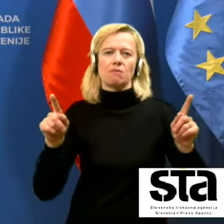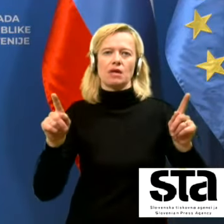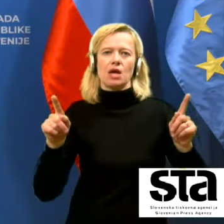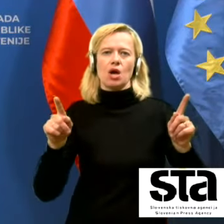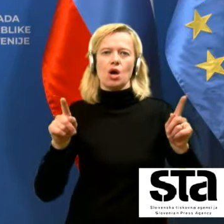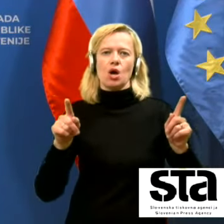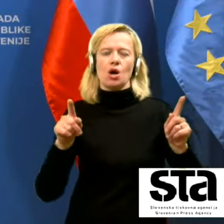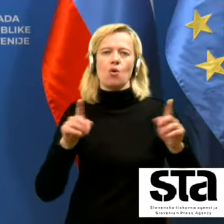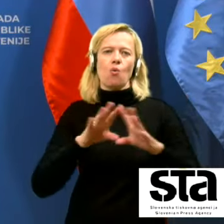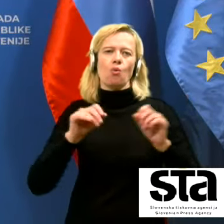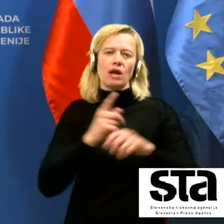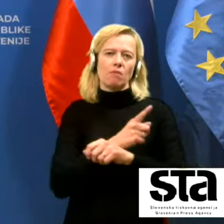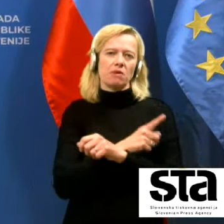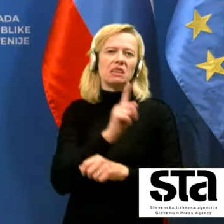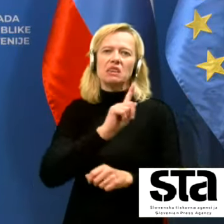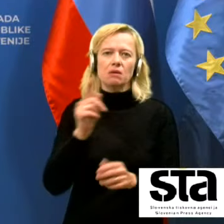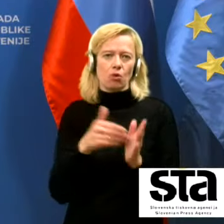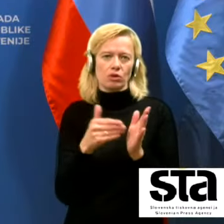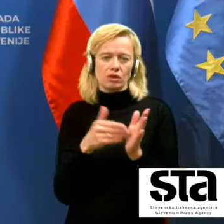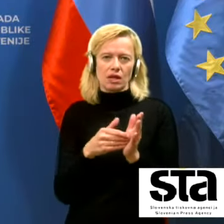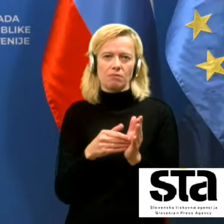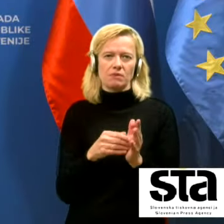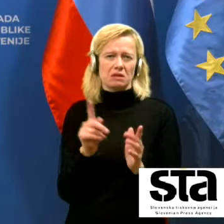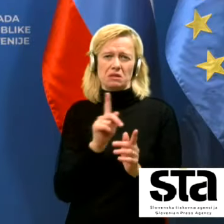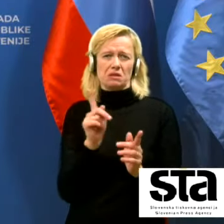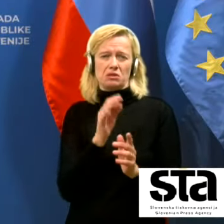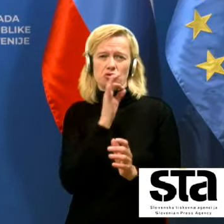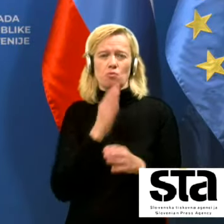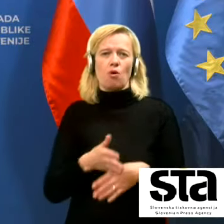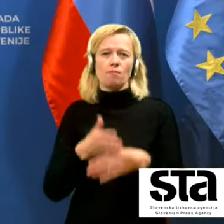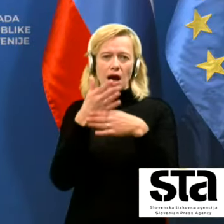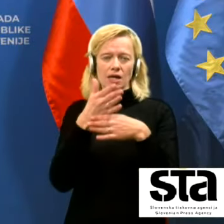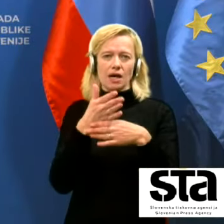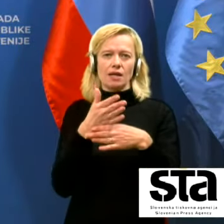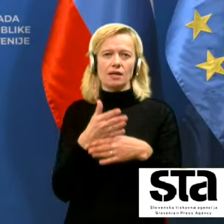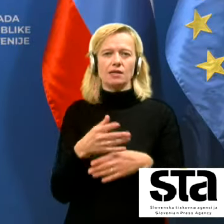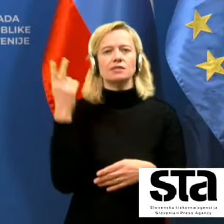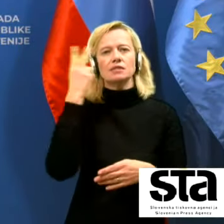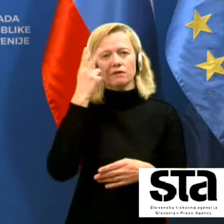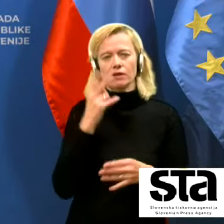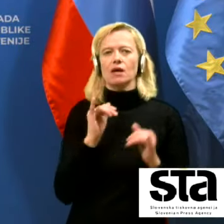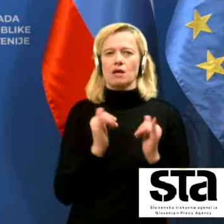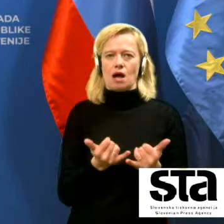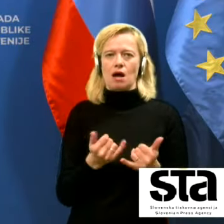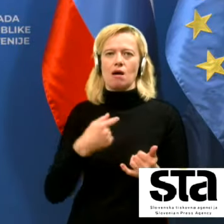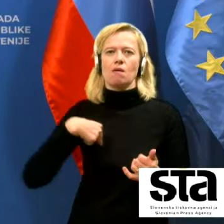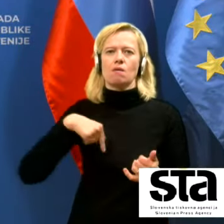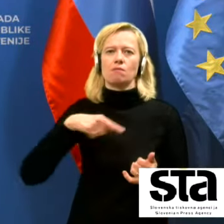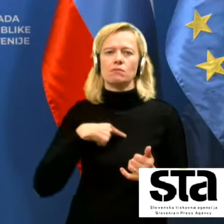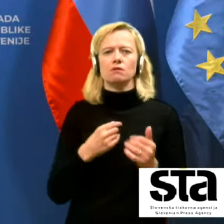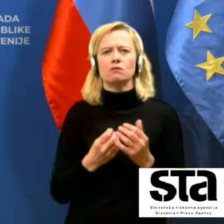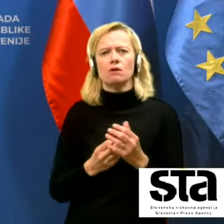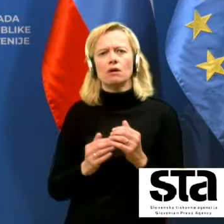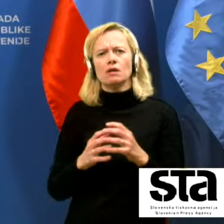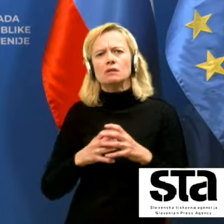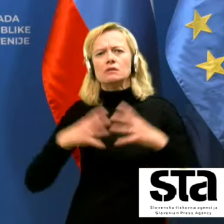potrebni ali pa da niso prijeli. Sveda so, mi smo eksponentno raz števila vkužb